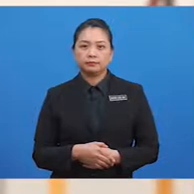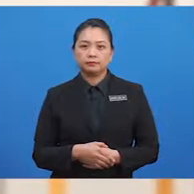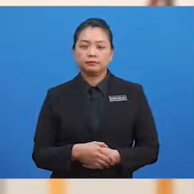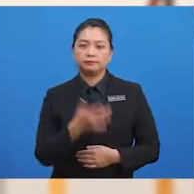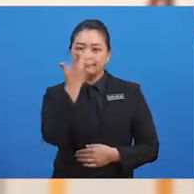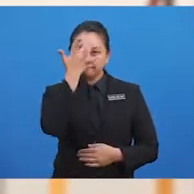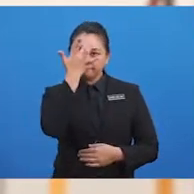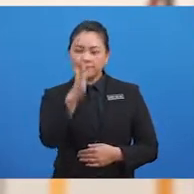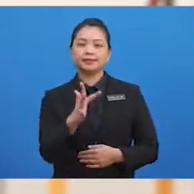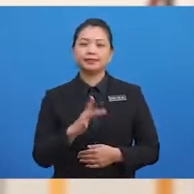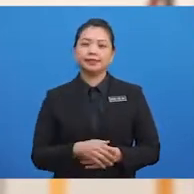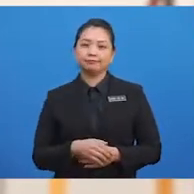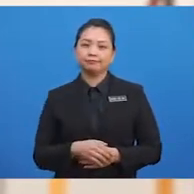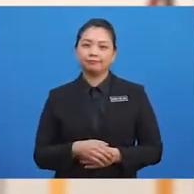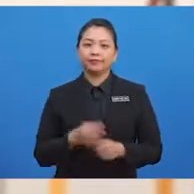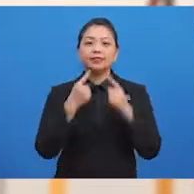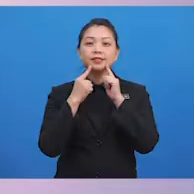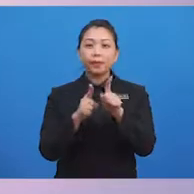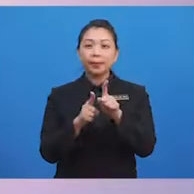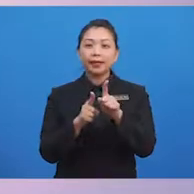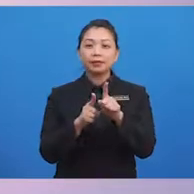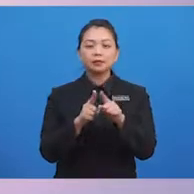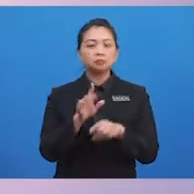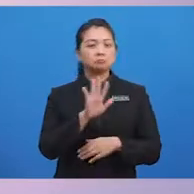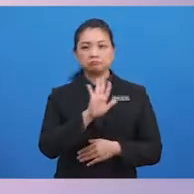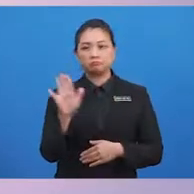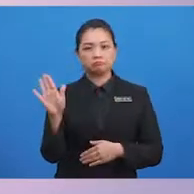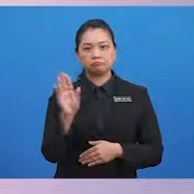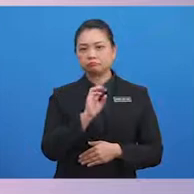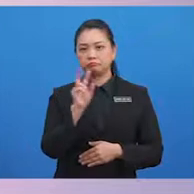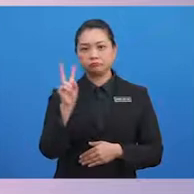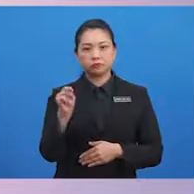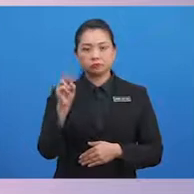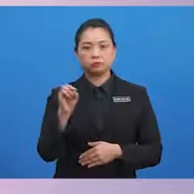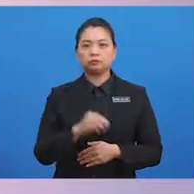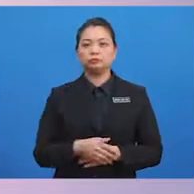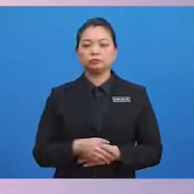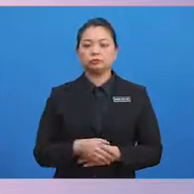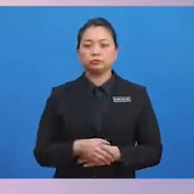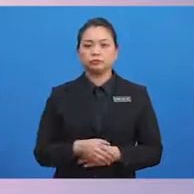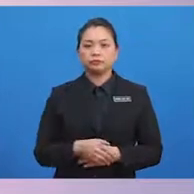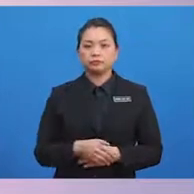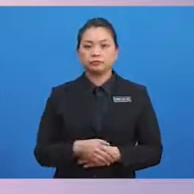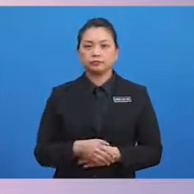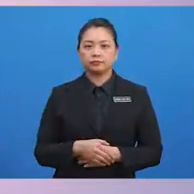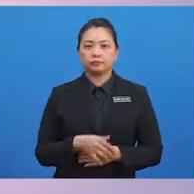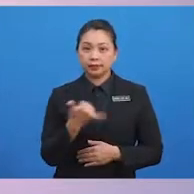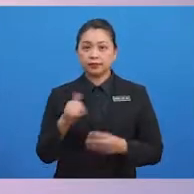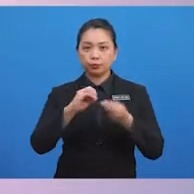Pandai. Jawapannya, tidak. Soalan yang kedua.